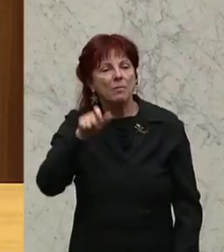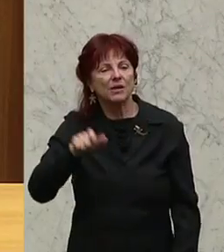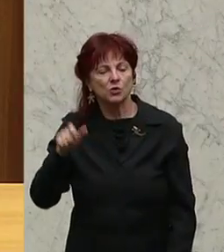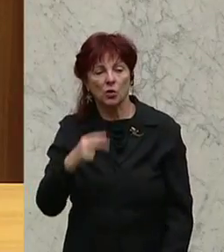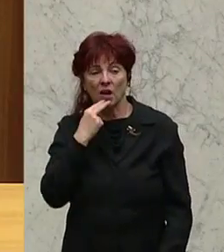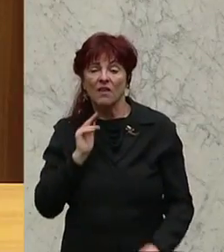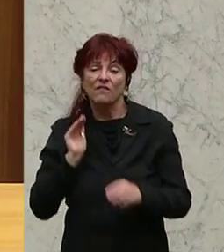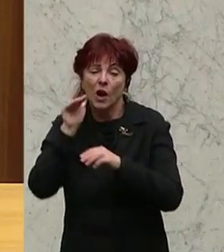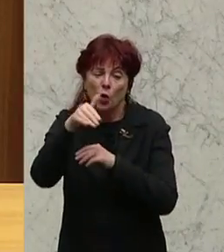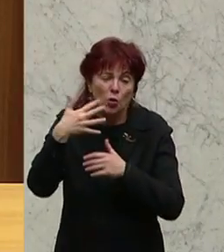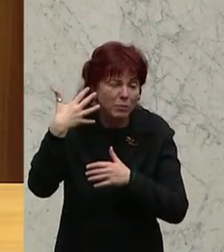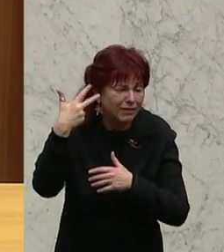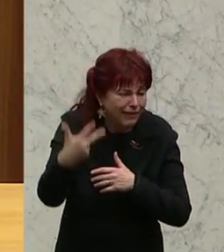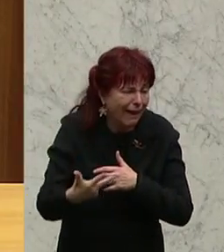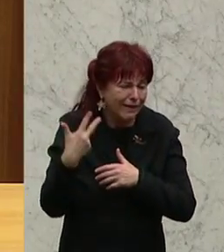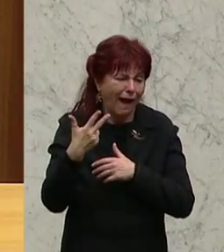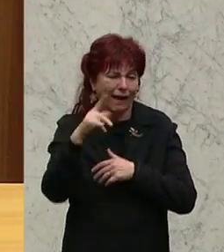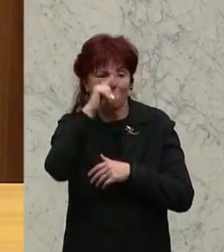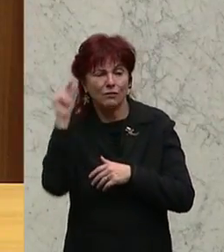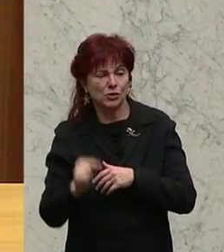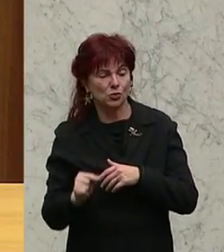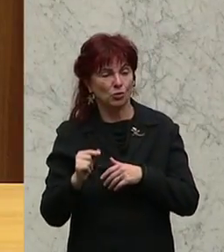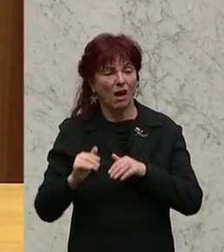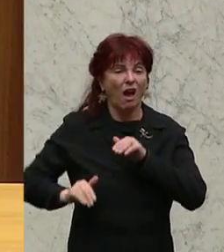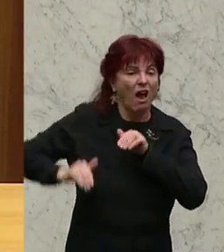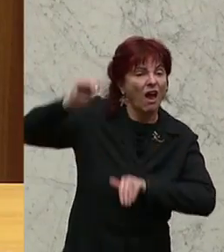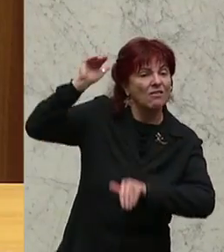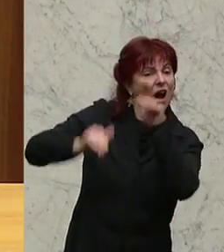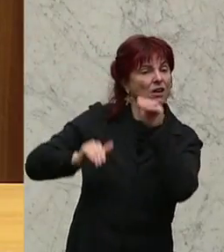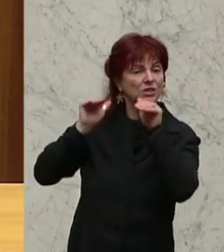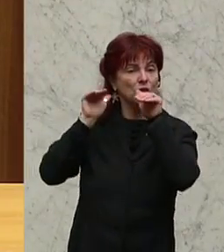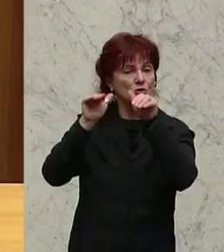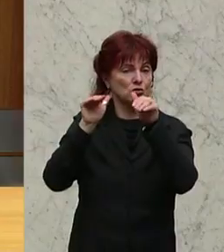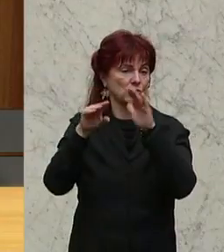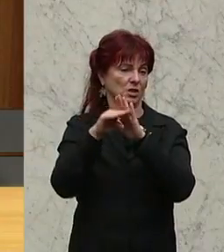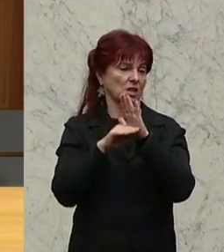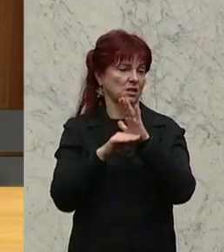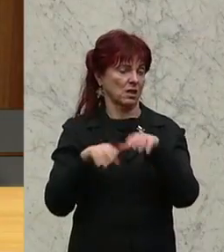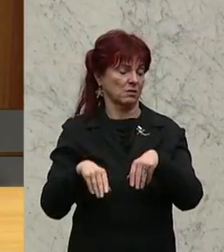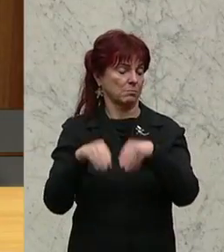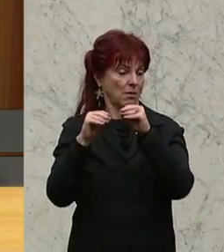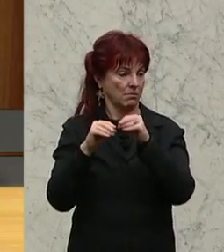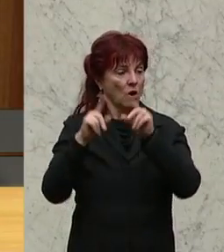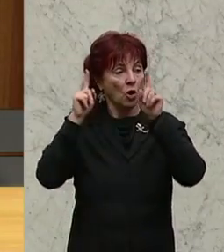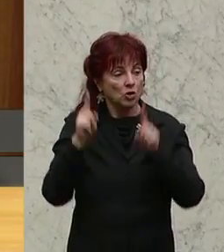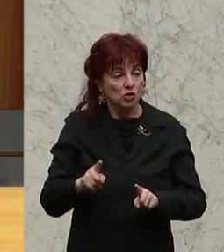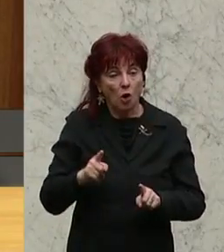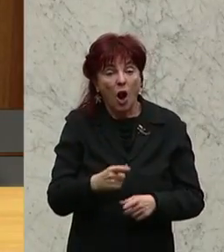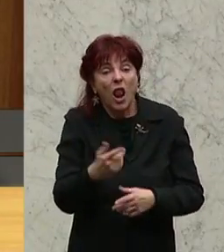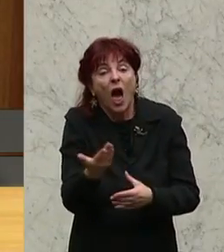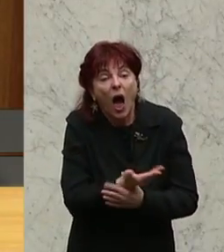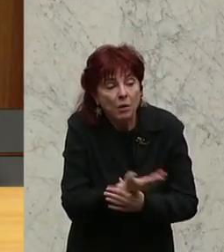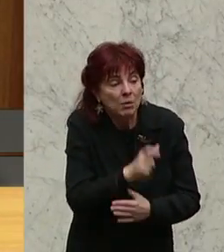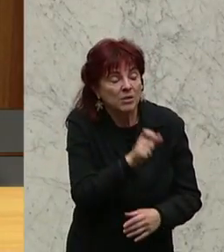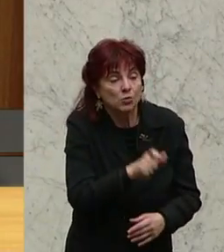über drei Jahre lang versucht haben, ein Erwachsenenschutzgesetz auf die Füße zu stellen, wo eigentlich den Ärmsten der Armen geholfen werden